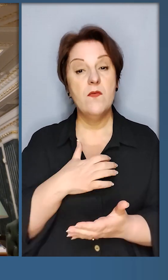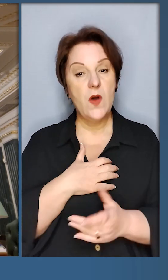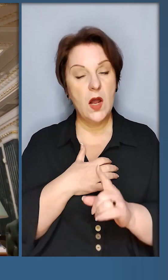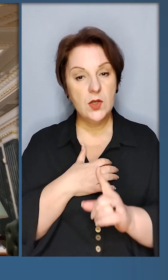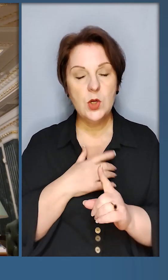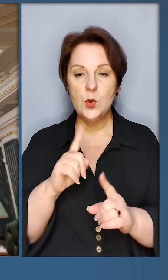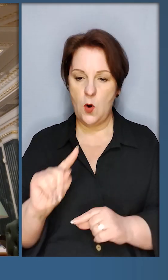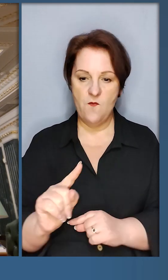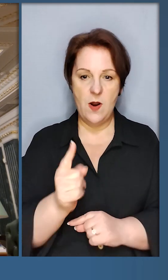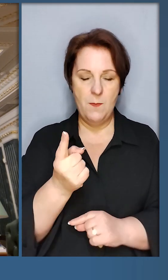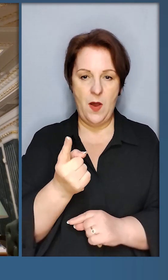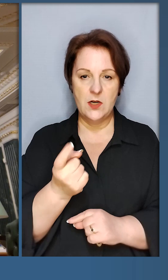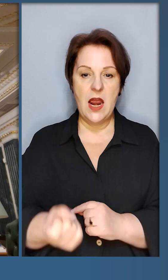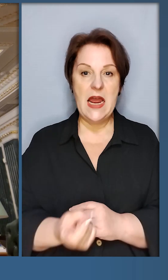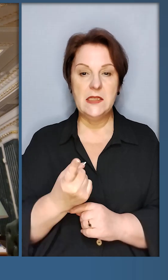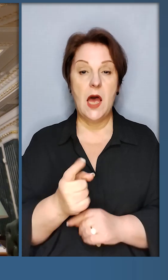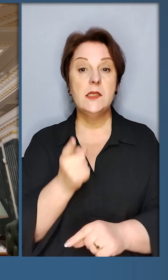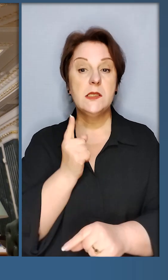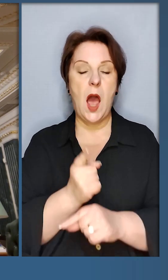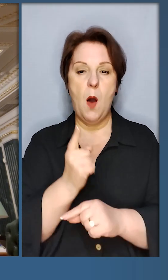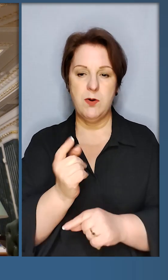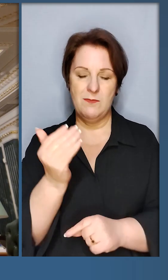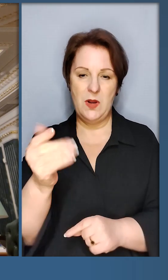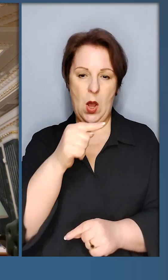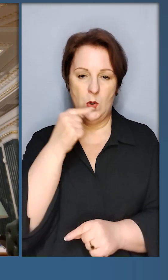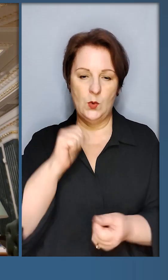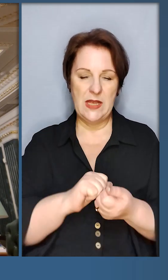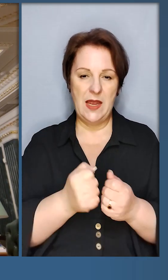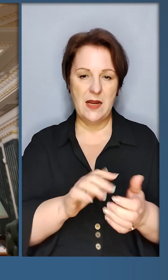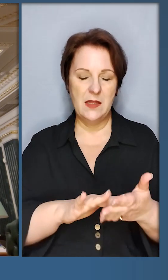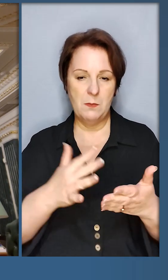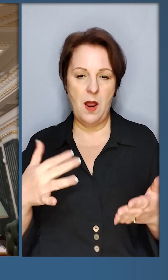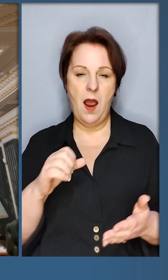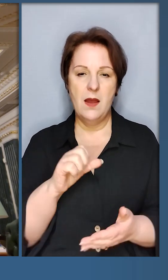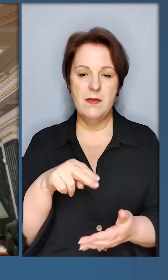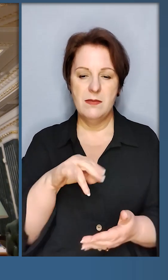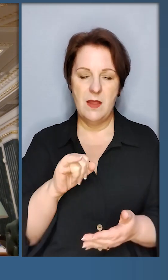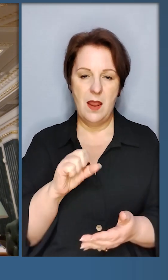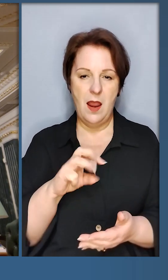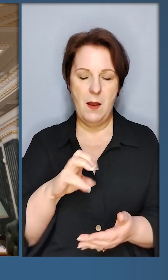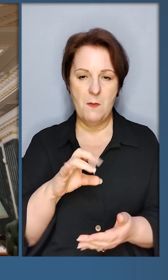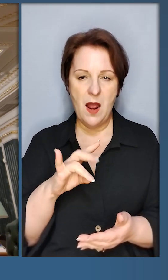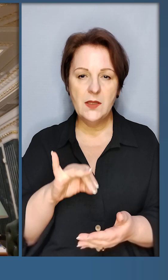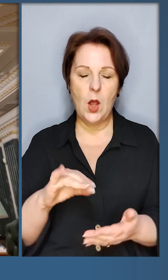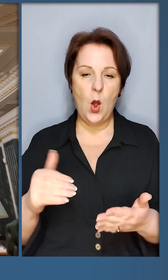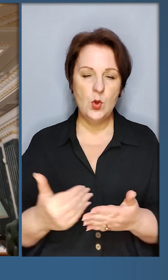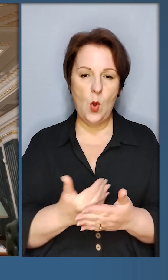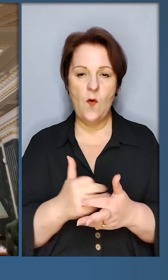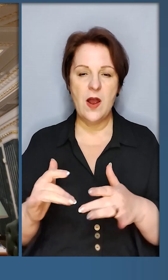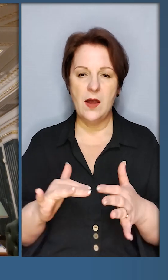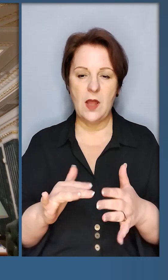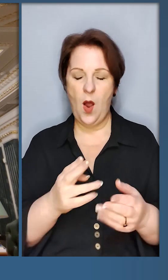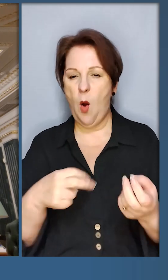Важливо, що вперше з'являється заборона на російські алмази та діаманти. Нові заходи проти